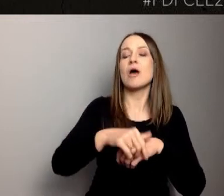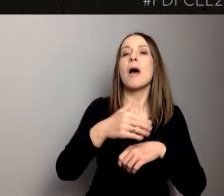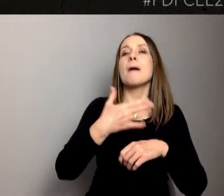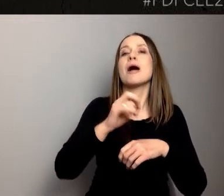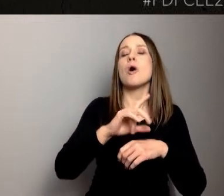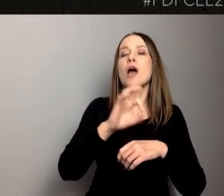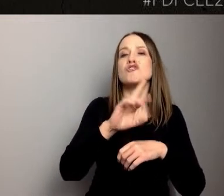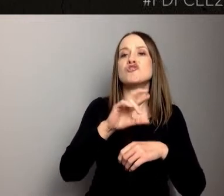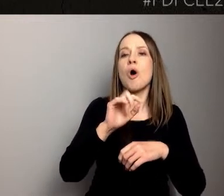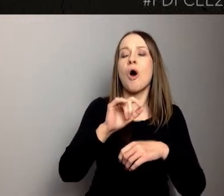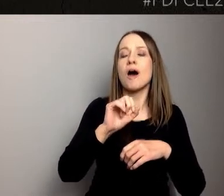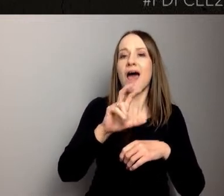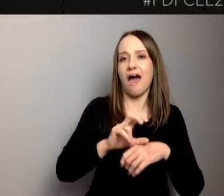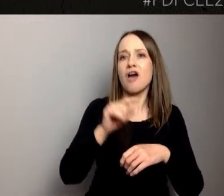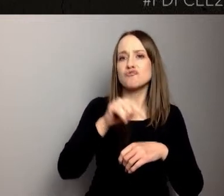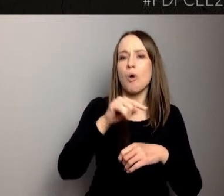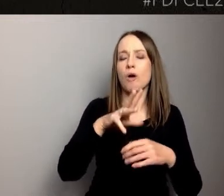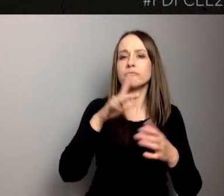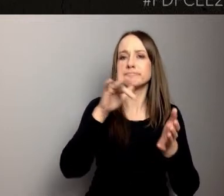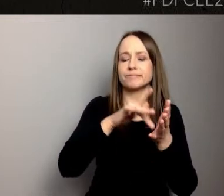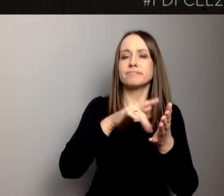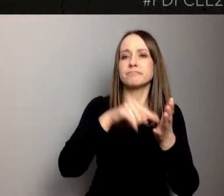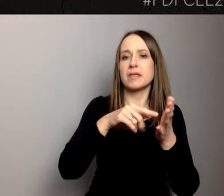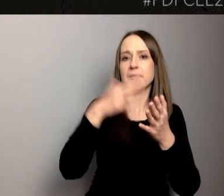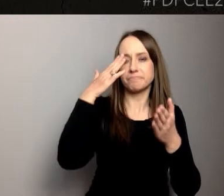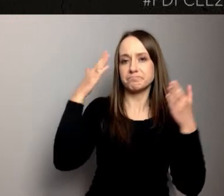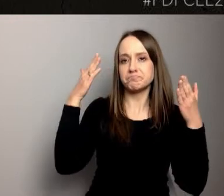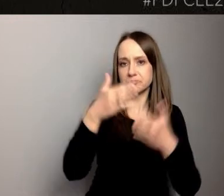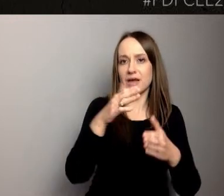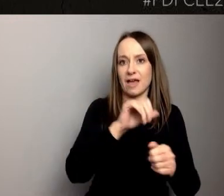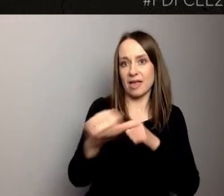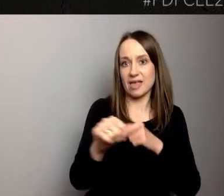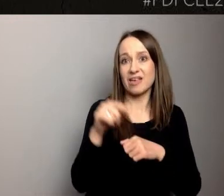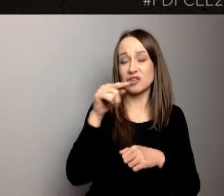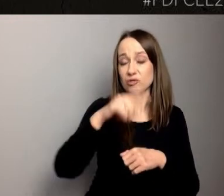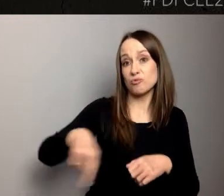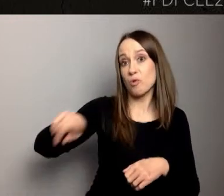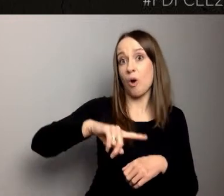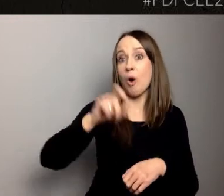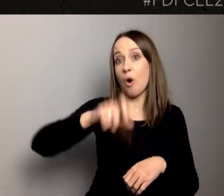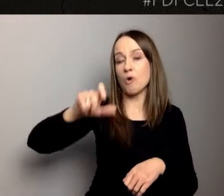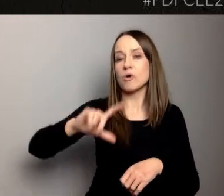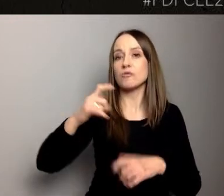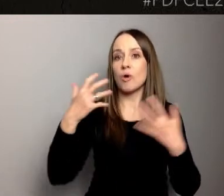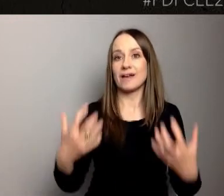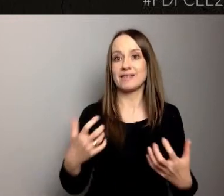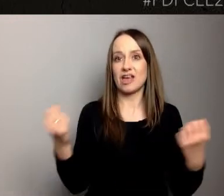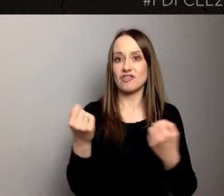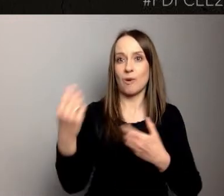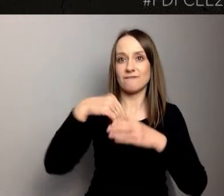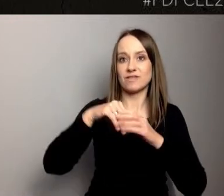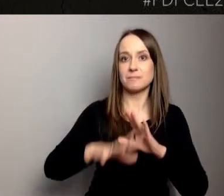dosyć ciekawe w pracy z tymi osobami, które chcą działać w przestrzeni, było to, że